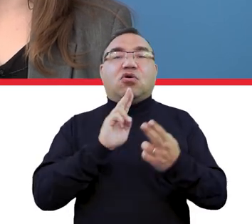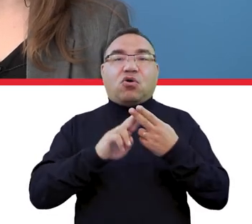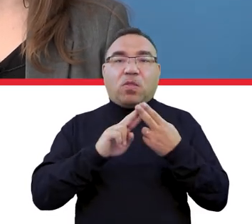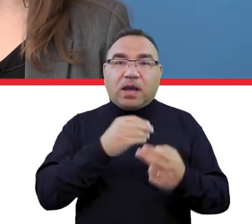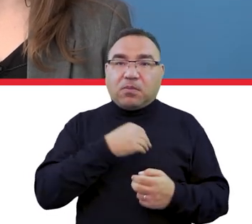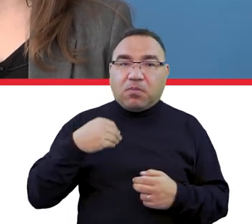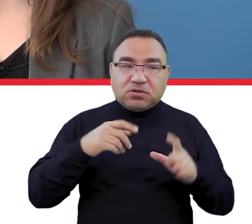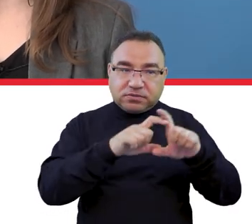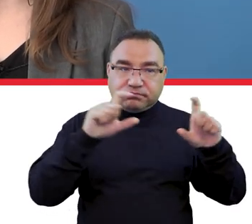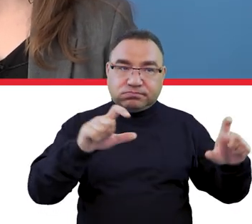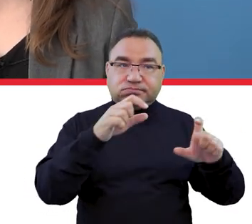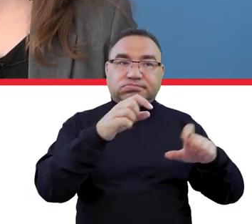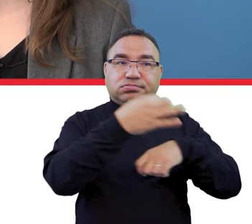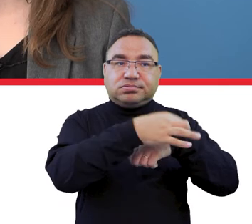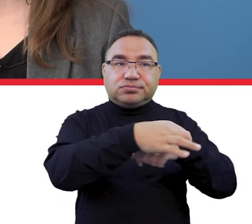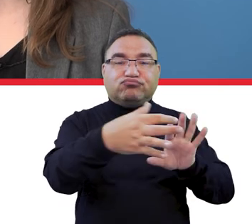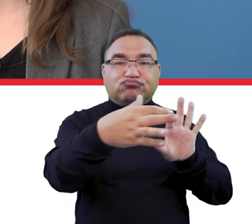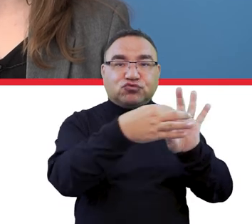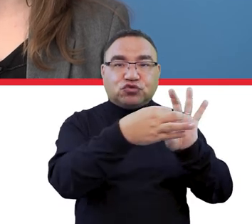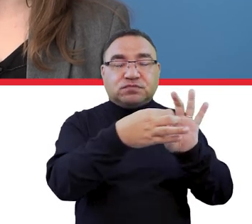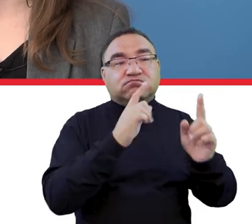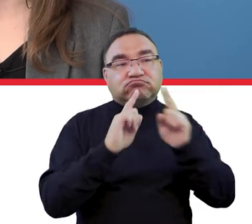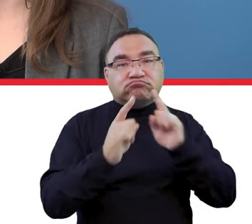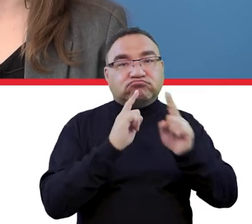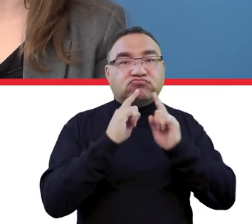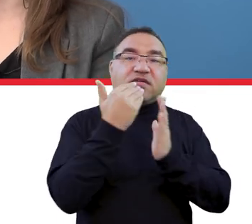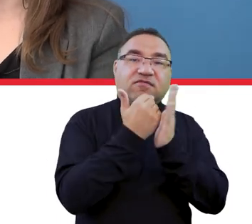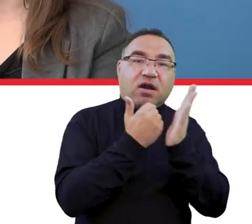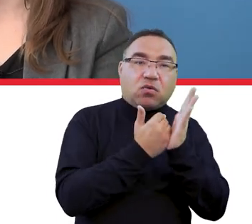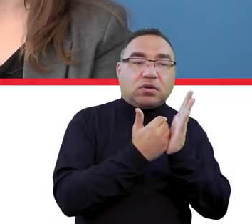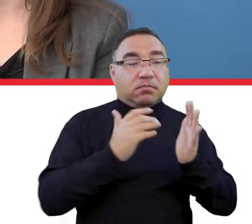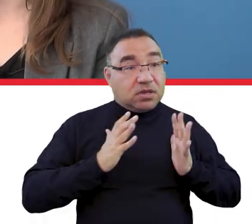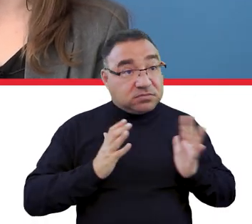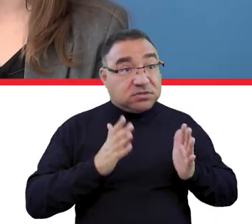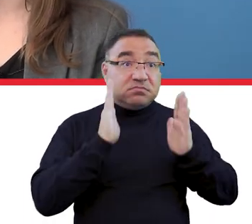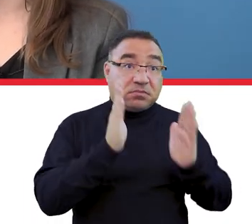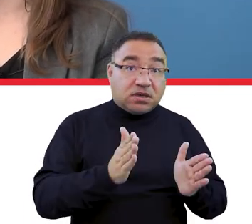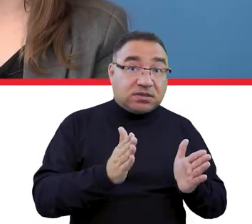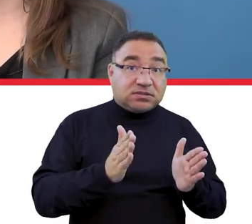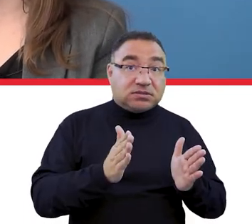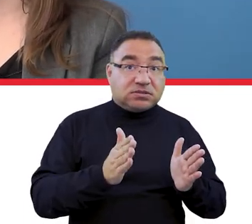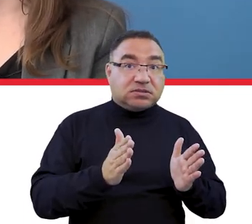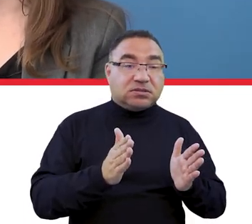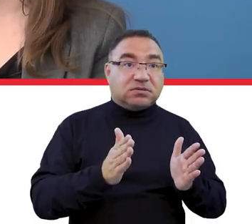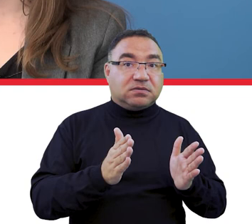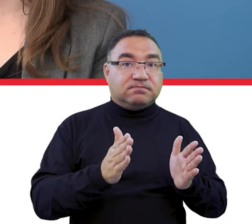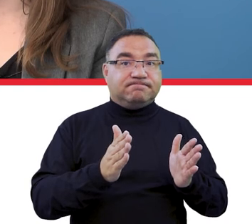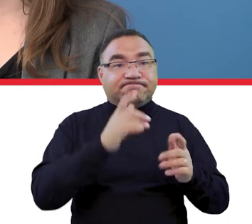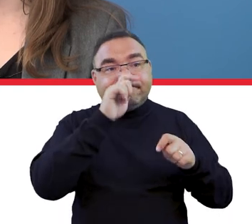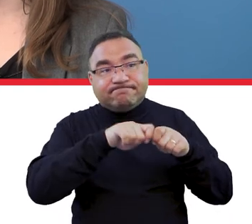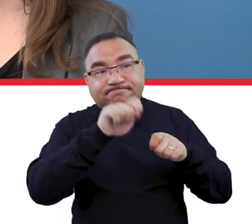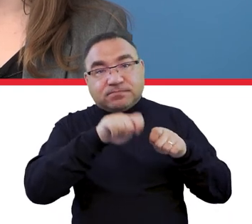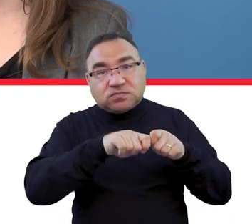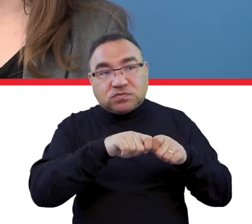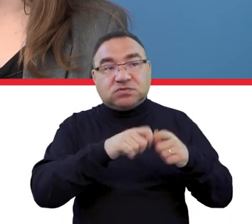Polski Uczelni z zagraniczną uczelnią, zweryfikowanie tych warunków bezpieczeństwa może